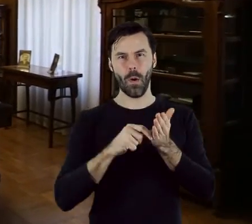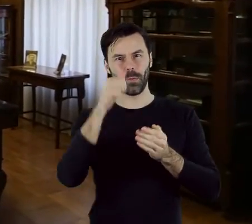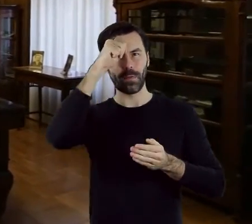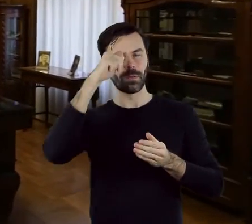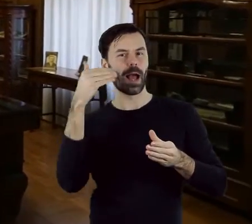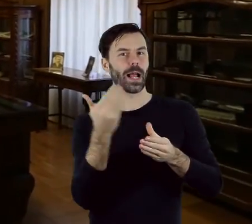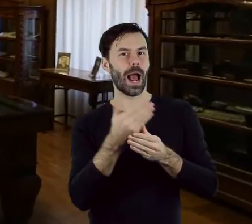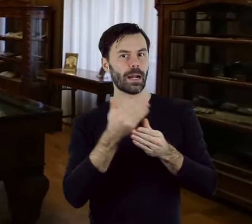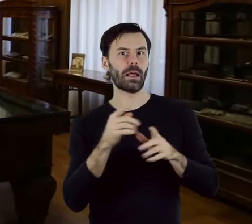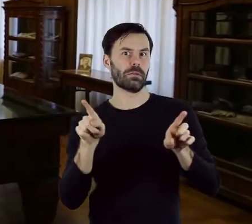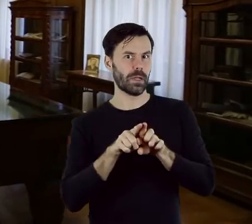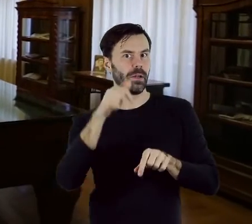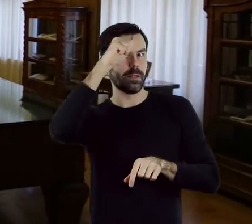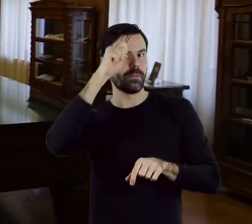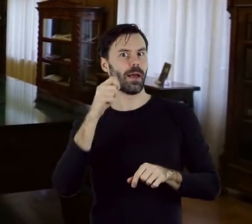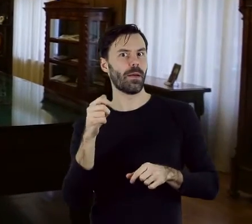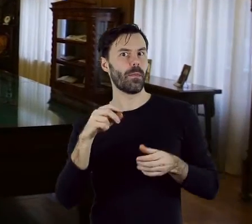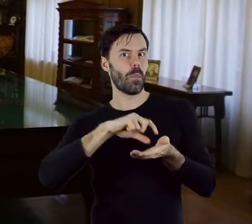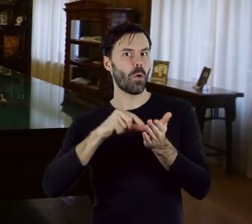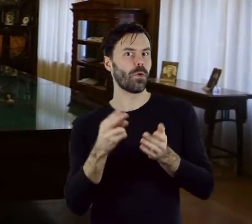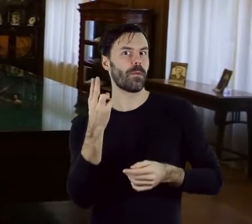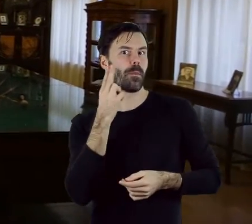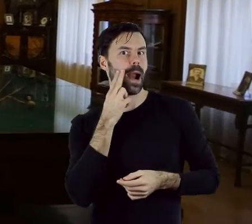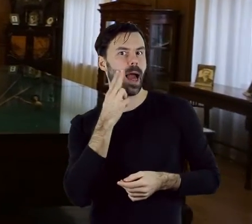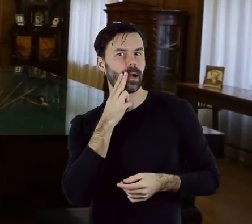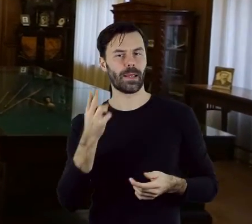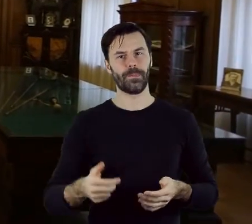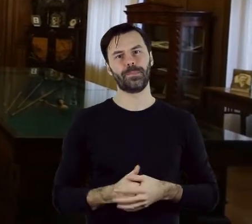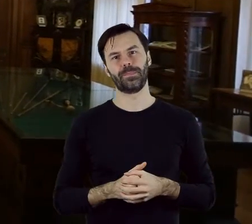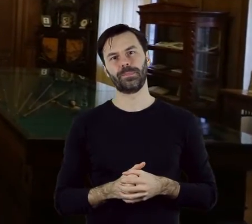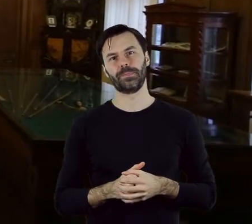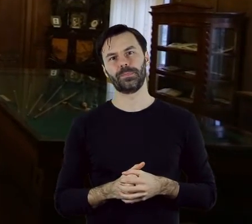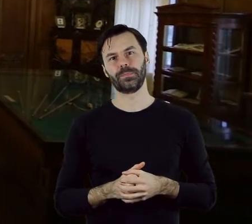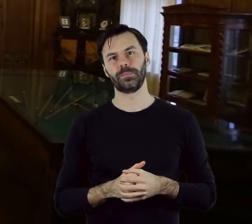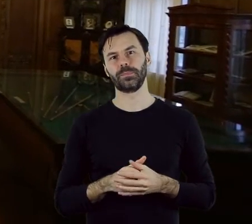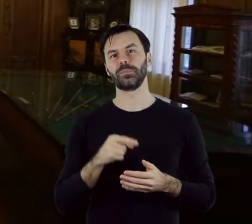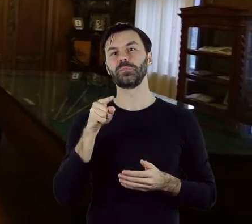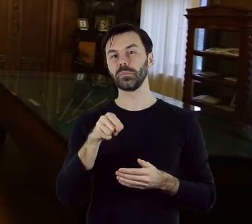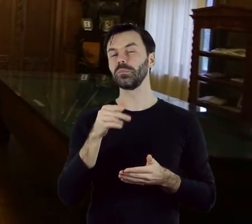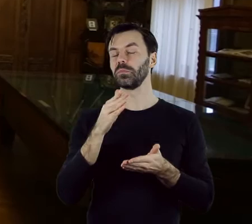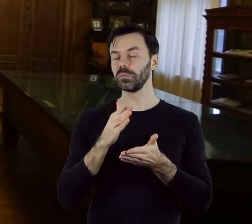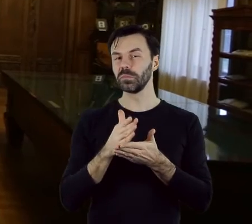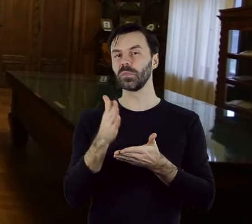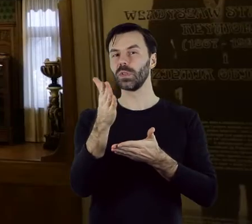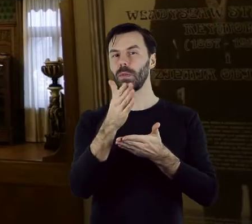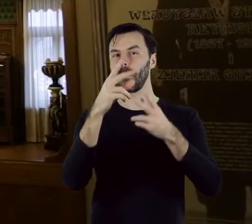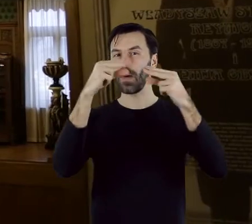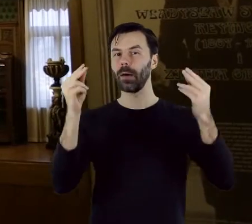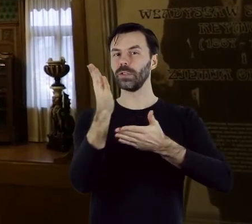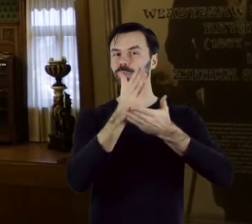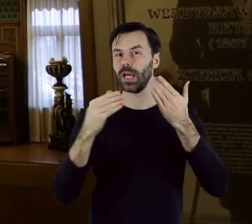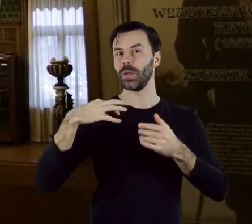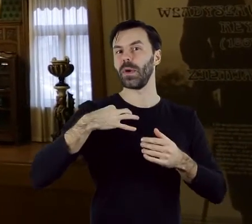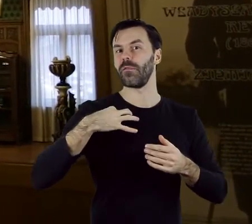karciany, zwany często pokojem fajkowym lub po prostu palarnią. Zamyka on część reprezentacyjną